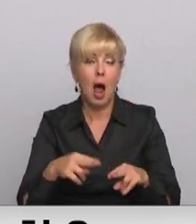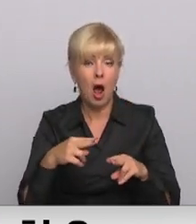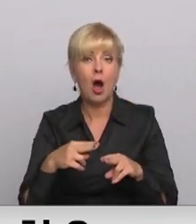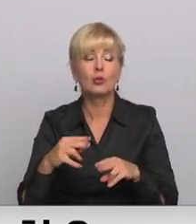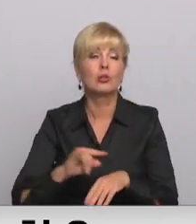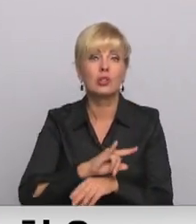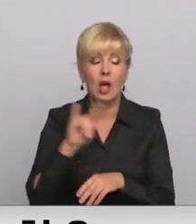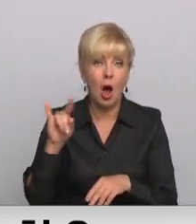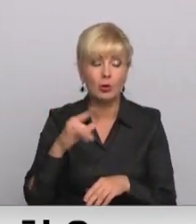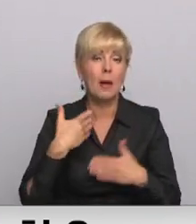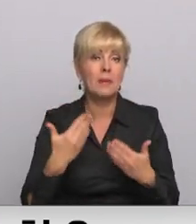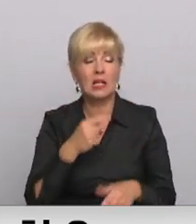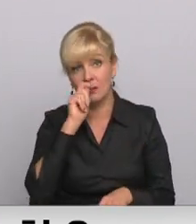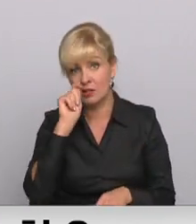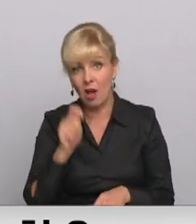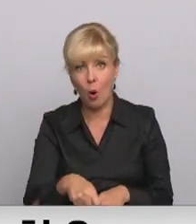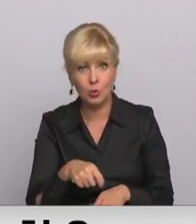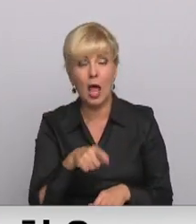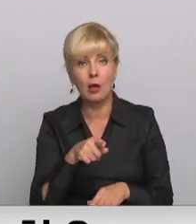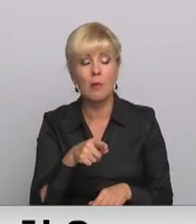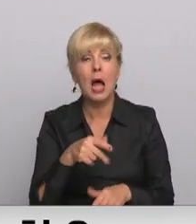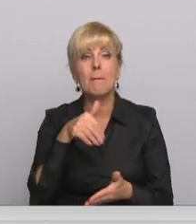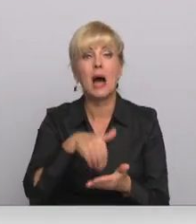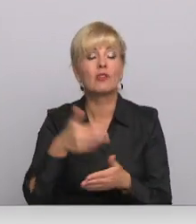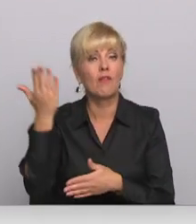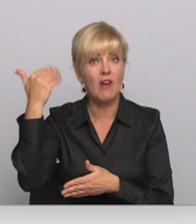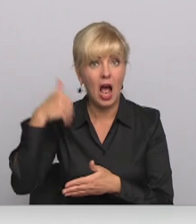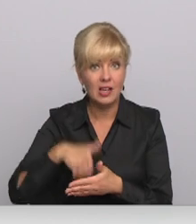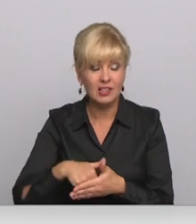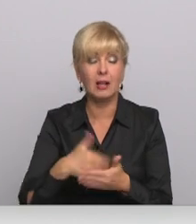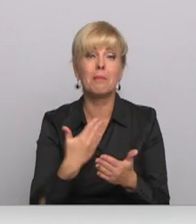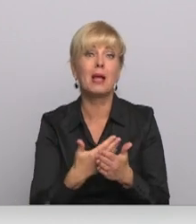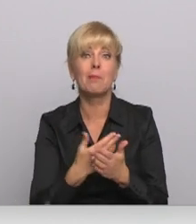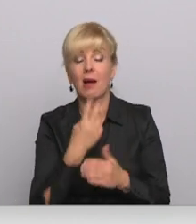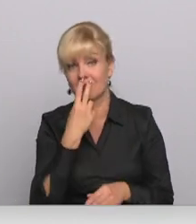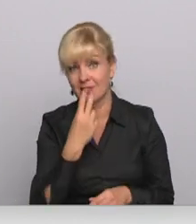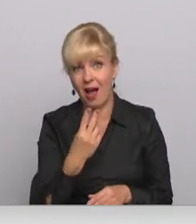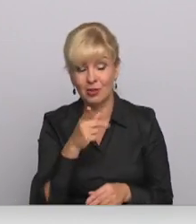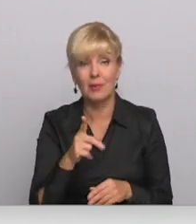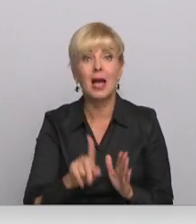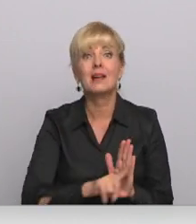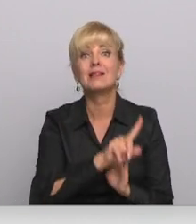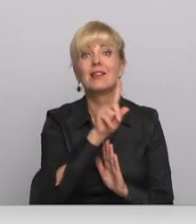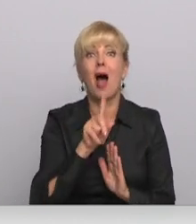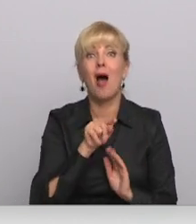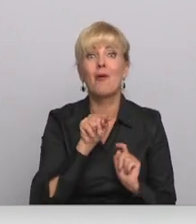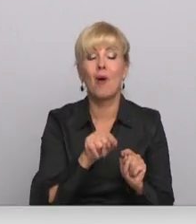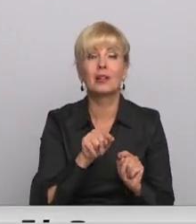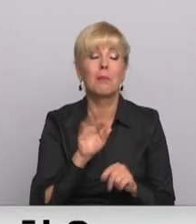piedzīvojas lielāko saldējumus pastāvēšanas vēsturēm. Taču, ja skatās uz tiem tagad sākotnējiem